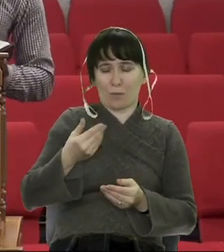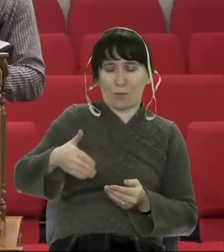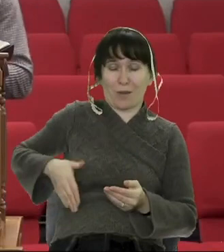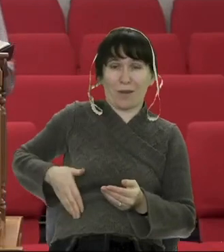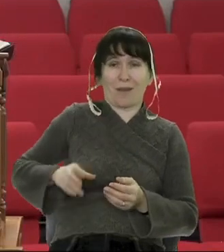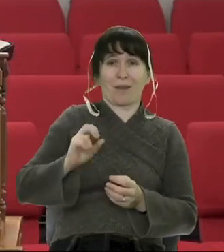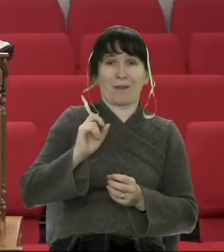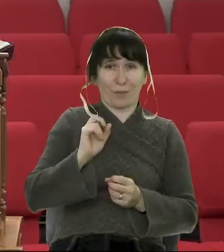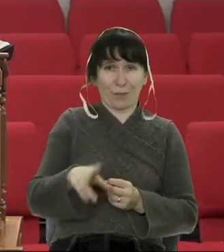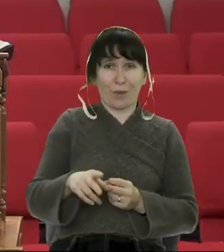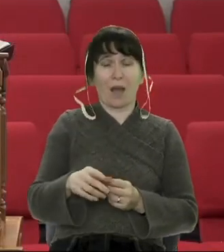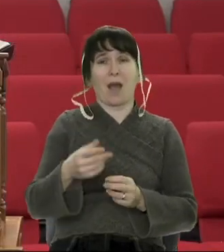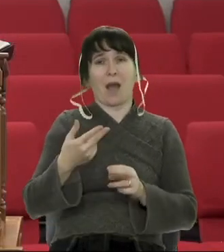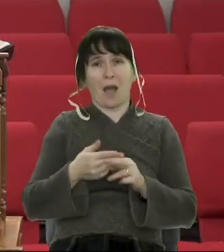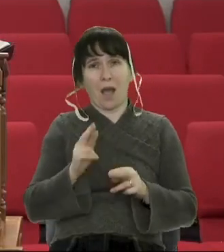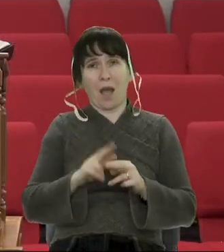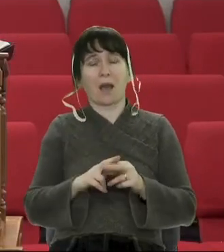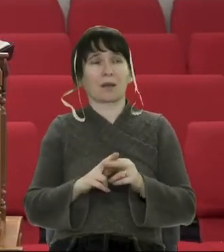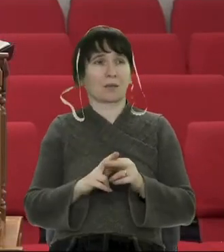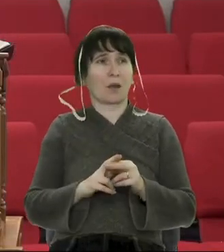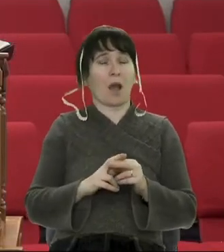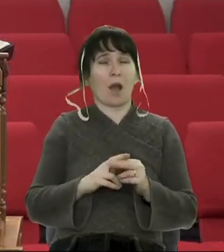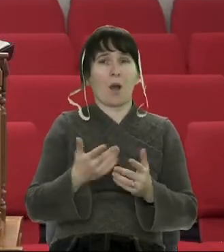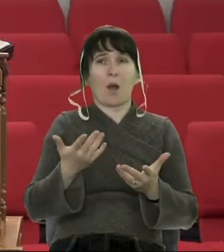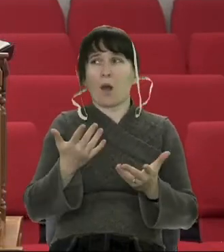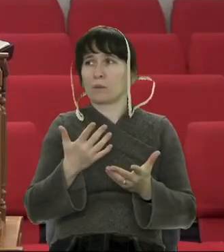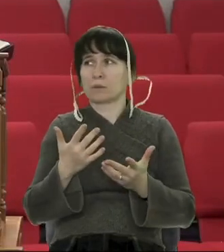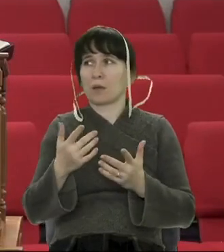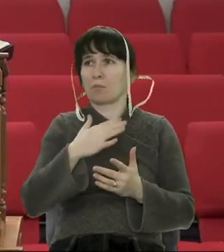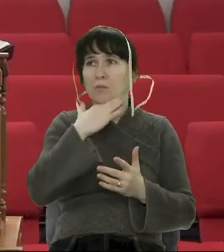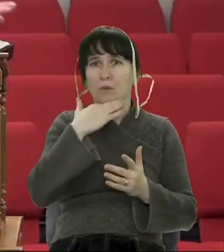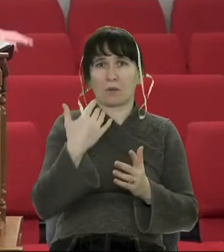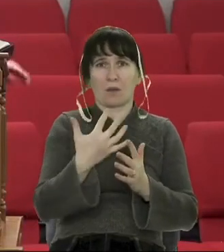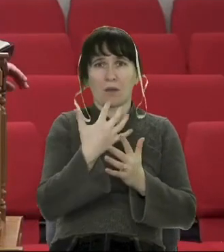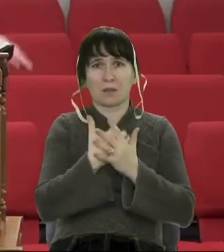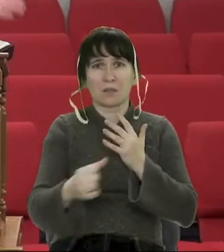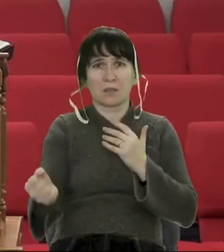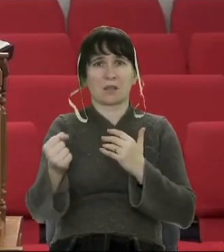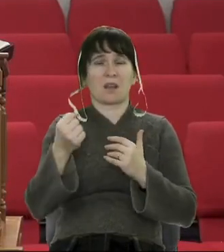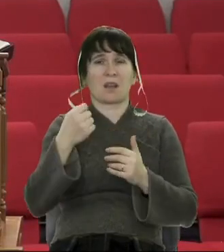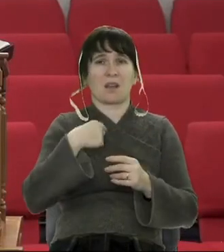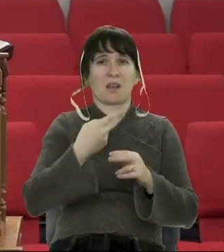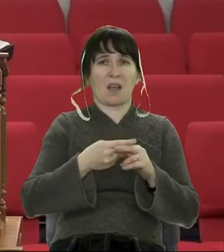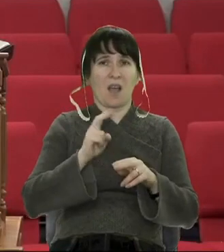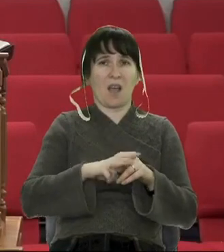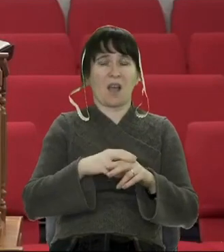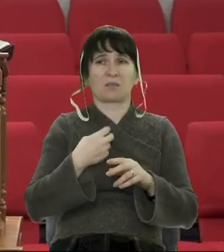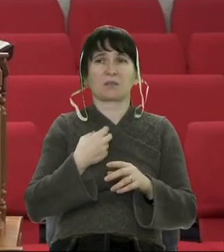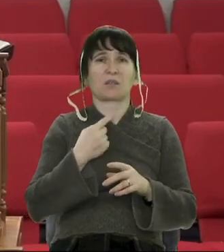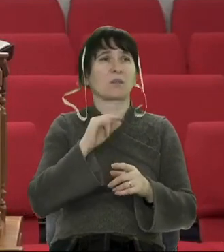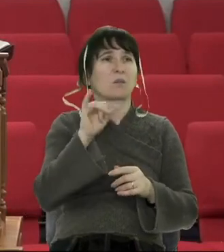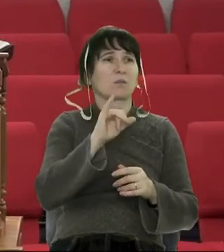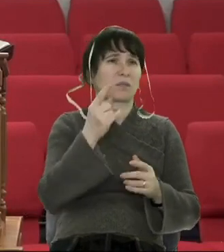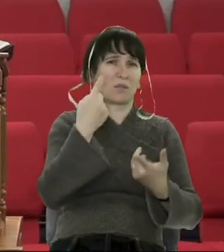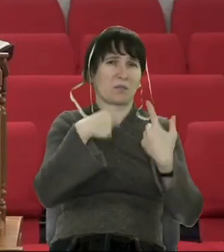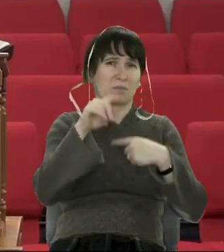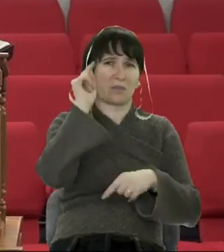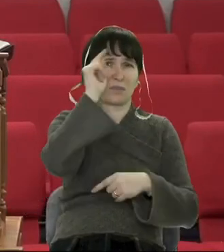А потім для таких людей вона стає тягарем, і в ітогі неодноразово було, що і красовки знімали ті люди, до яких вони приходили.